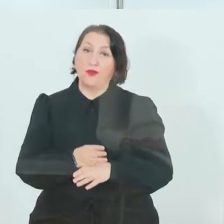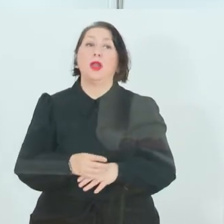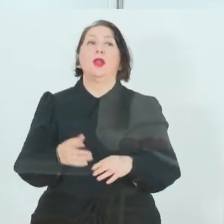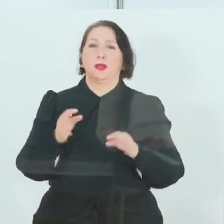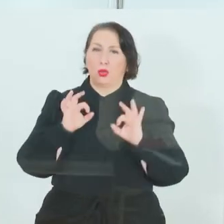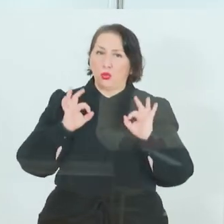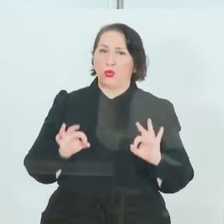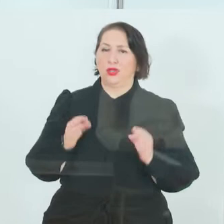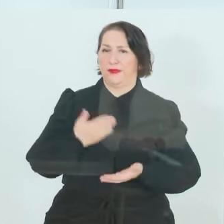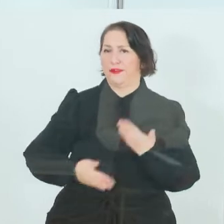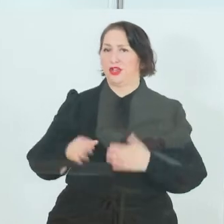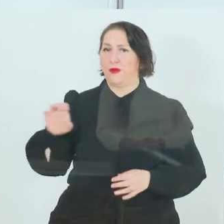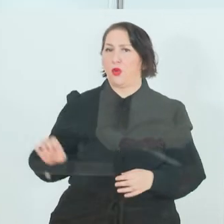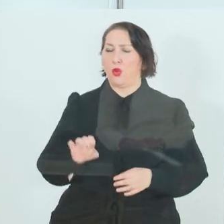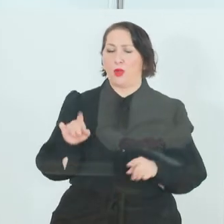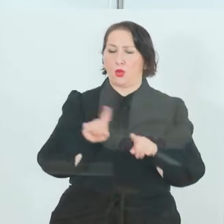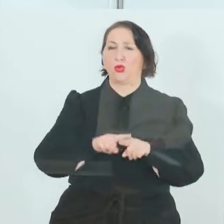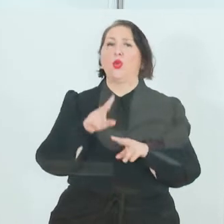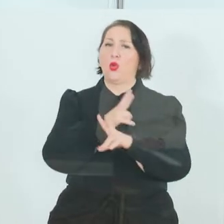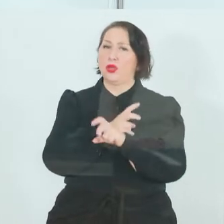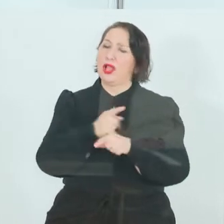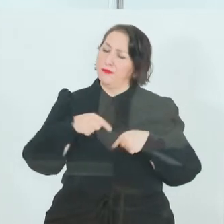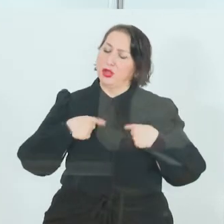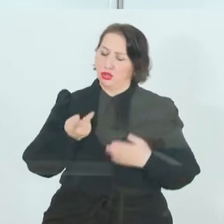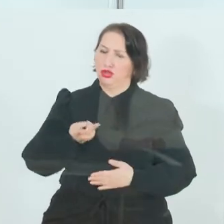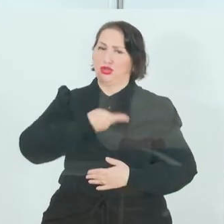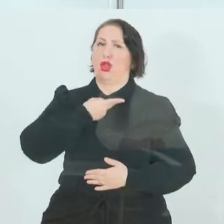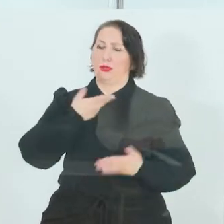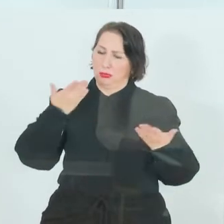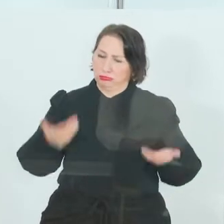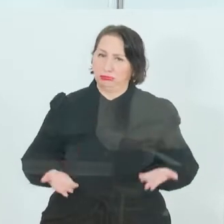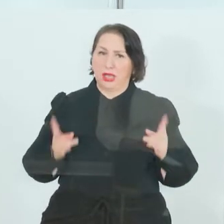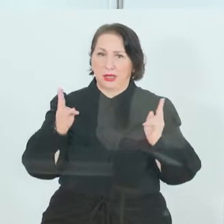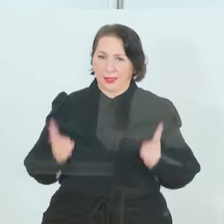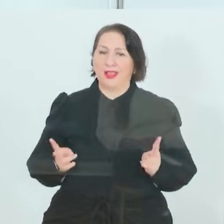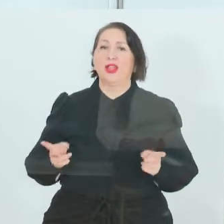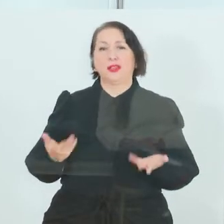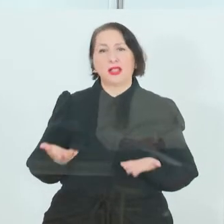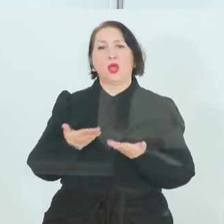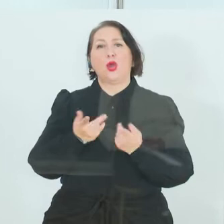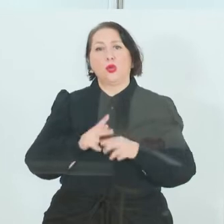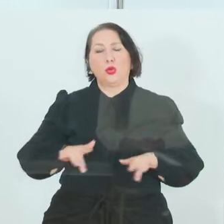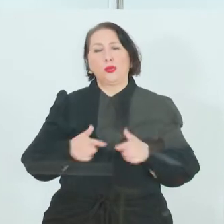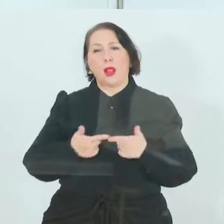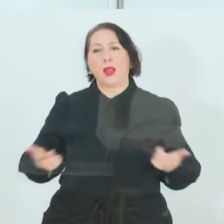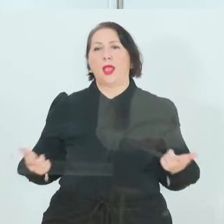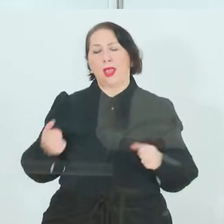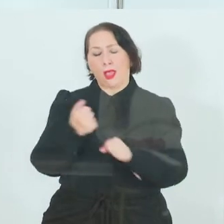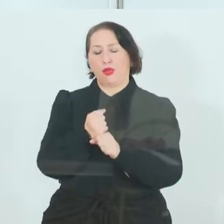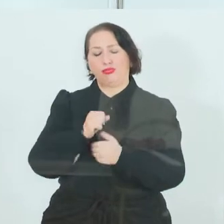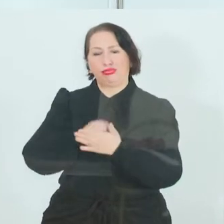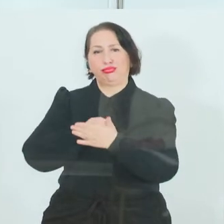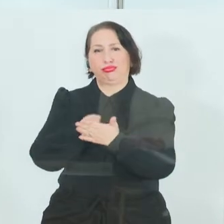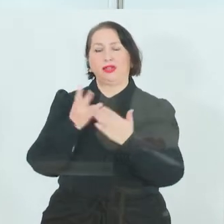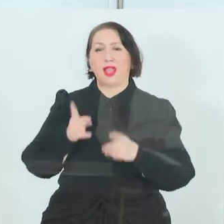eine gute Wirtschaft in Europa und in Österreich. Darauf können wir auch stolz sein. Und das ist unsere Grundlage für das Arbeiten. Der gestrige Tag